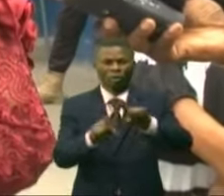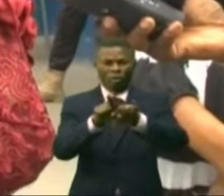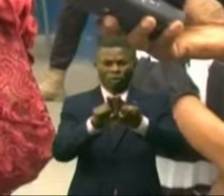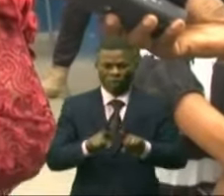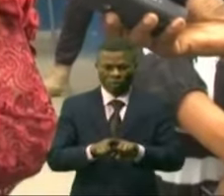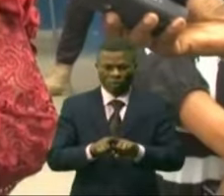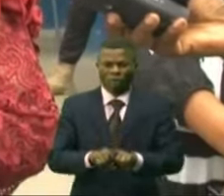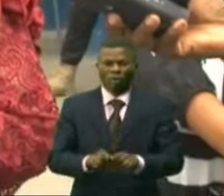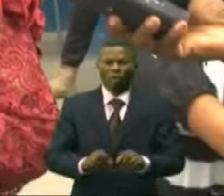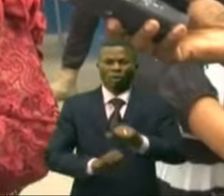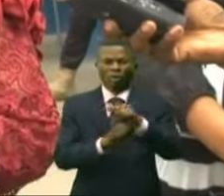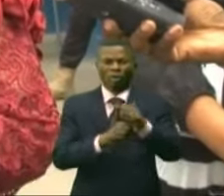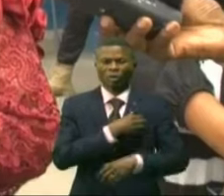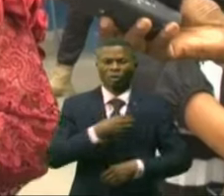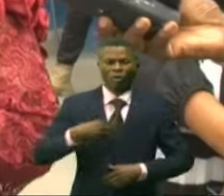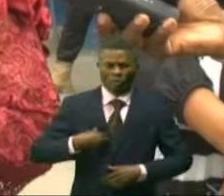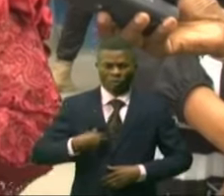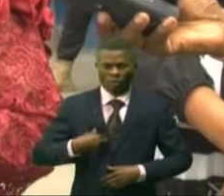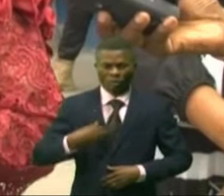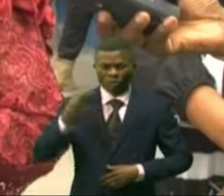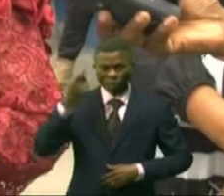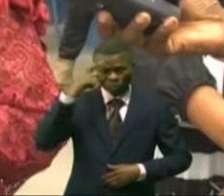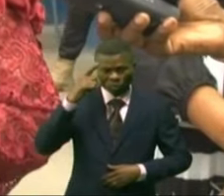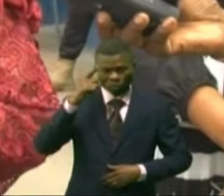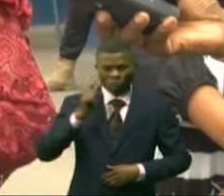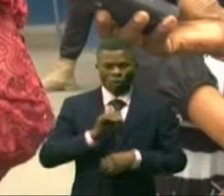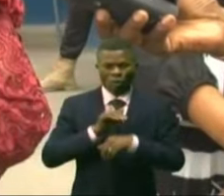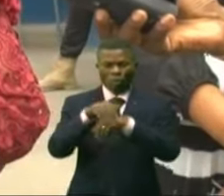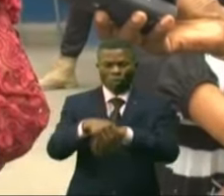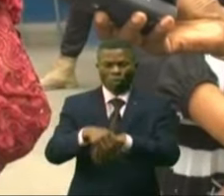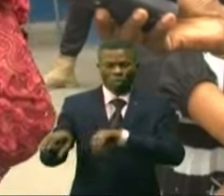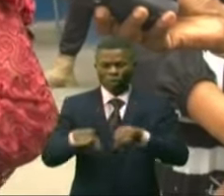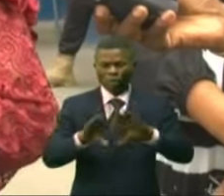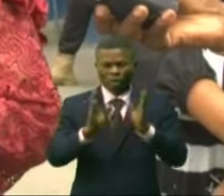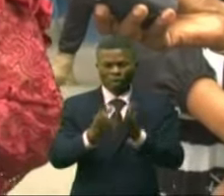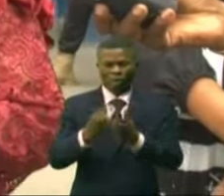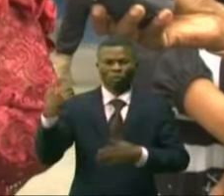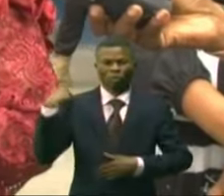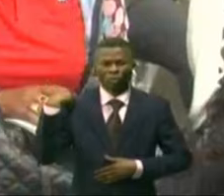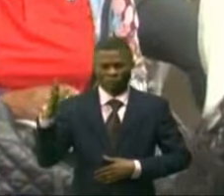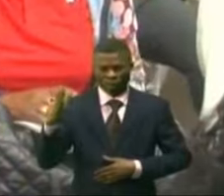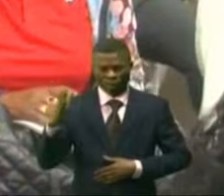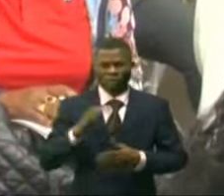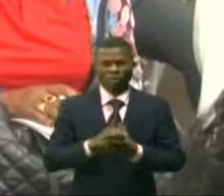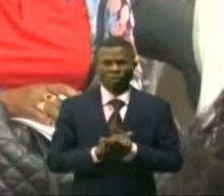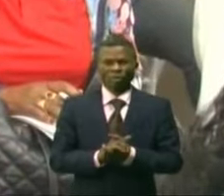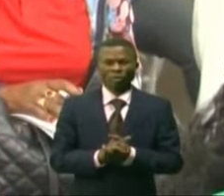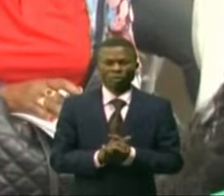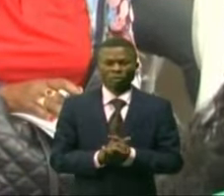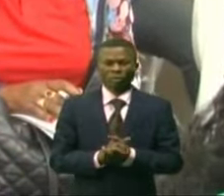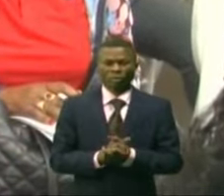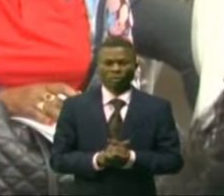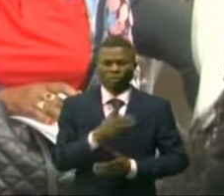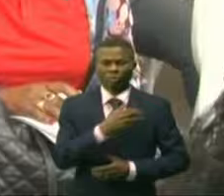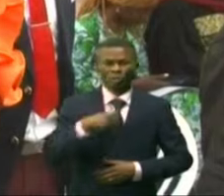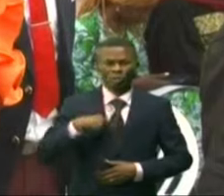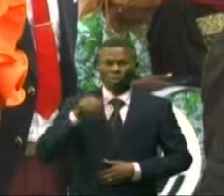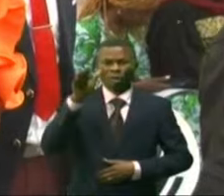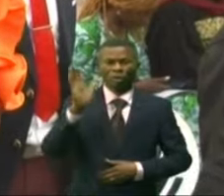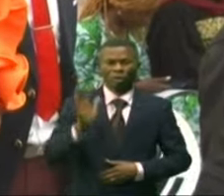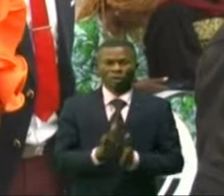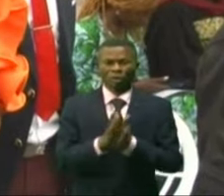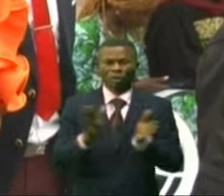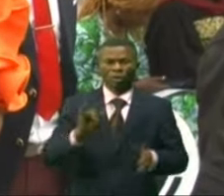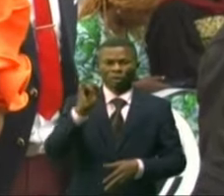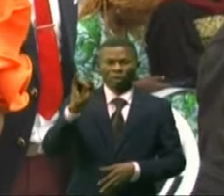dans les femmes pour bâtir un avenir prospère et équitable pour tous. La directrice générale de l'ISAM,